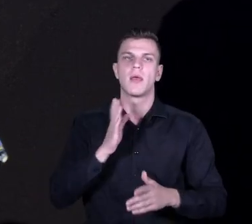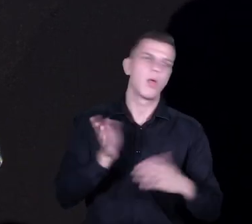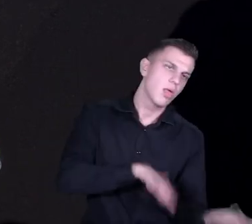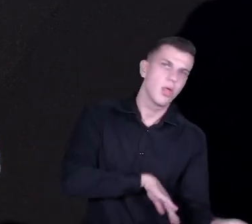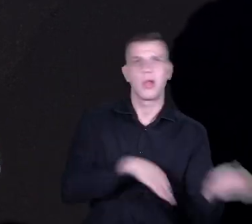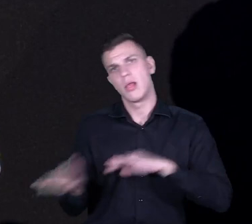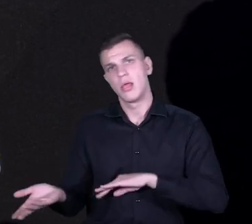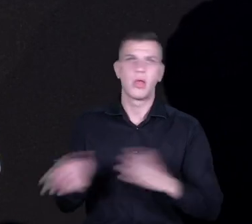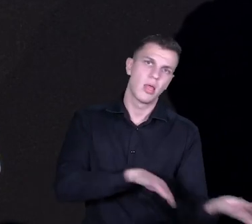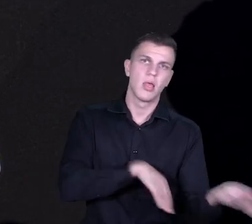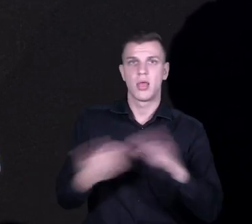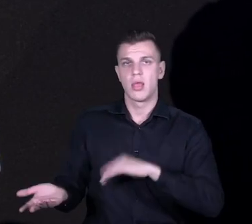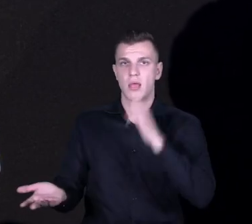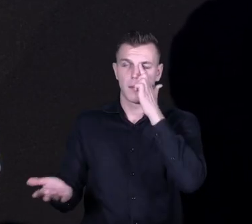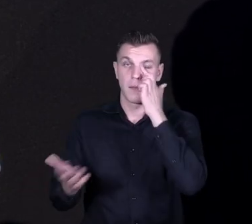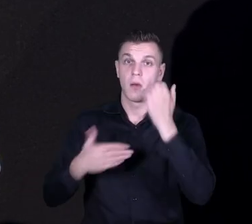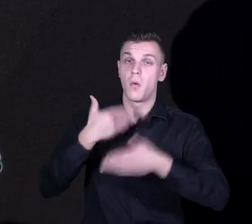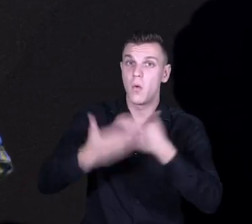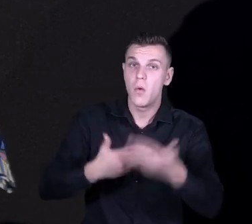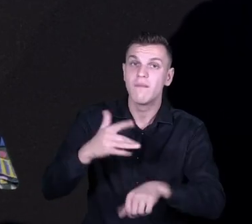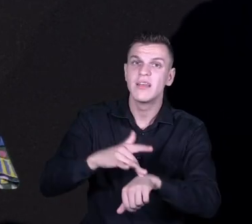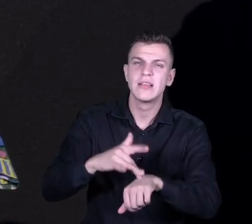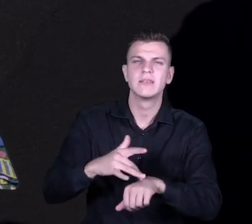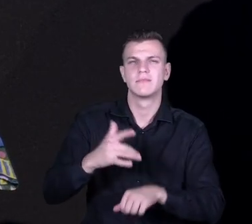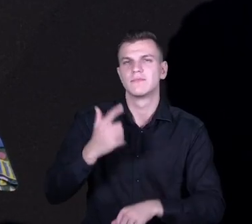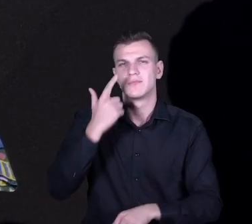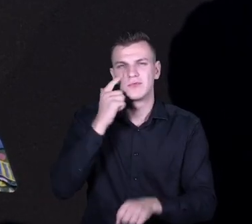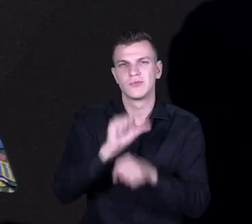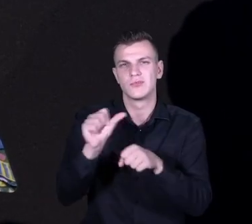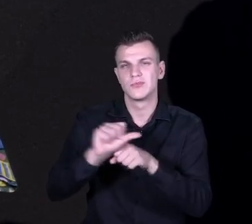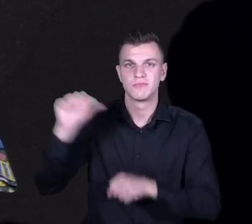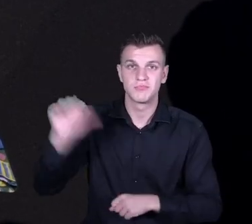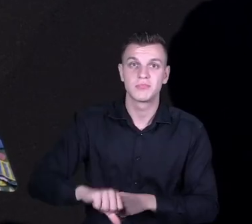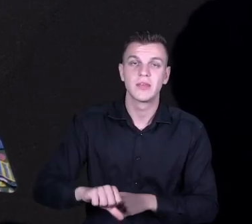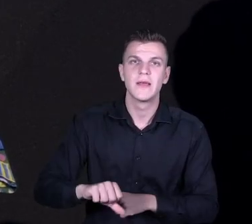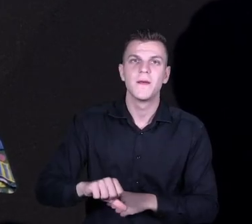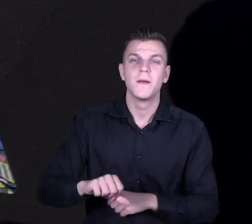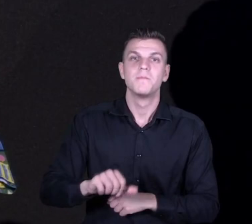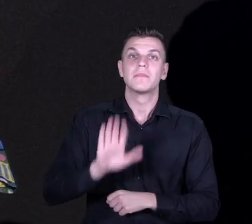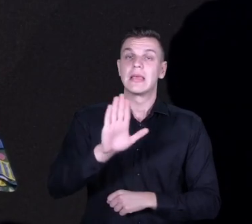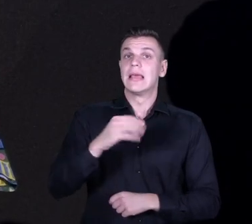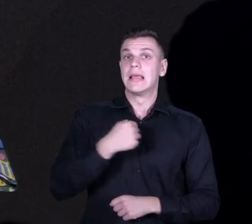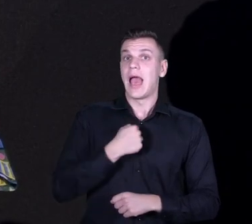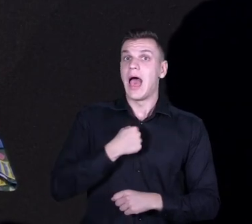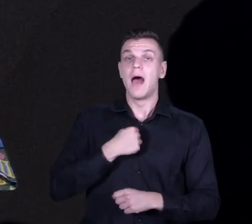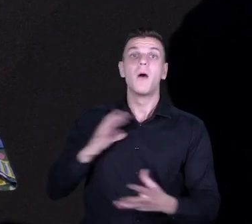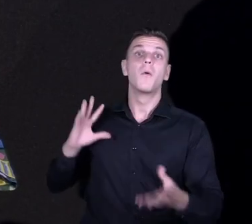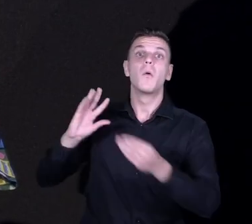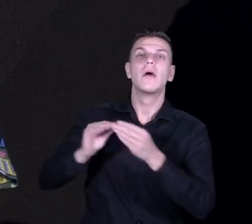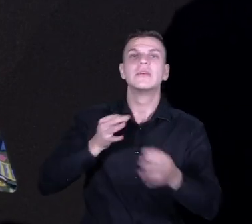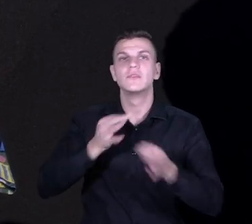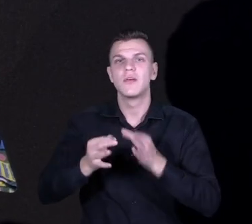to, bardzo często źle się kończy. Natomiast moja historia zawodowa jest taka, że od wielu, wielu lat